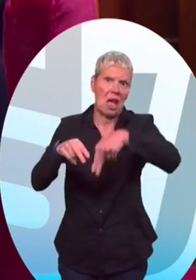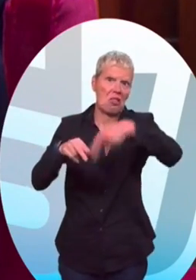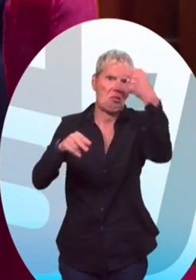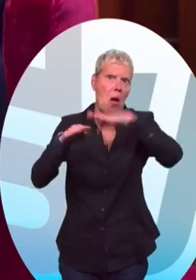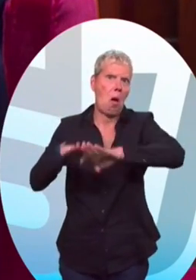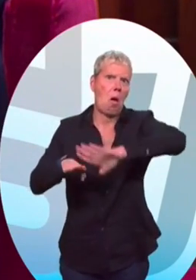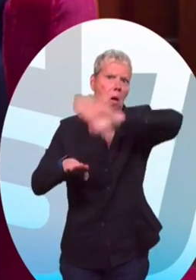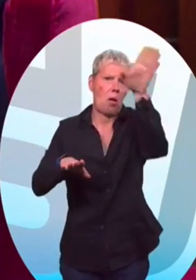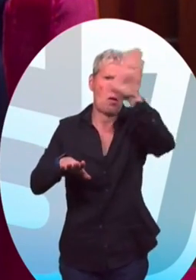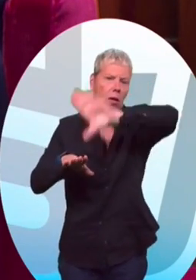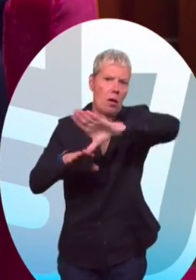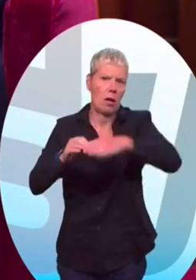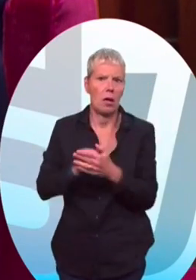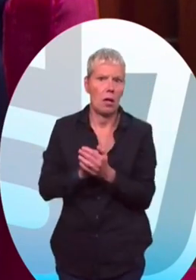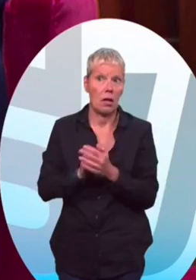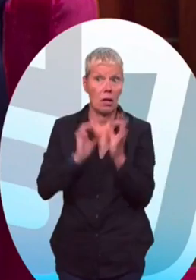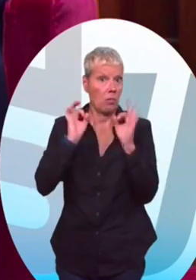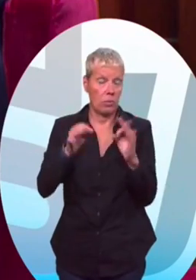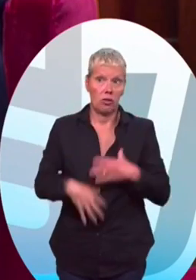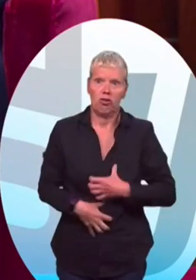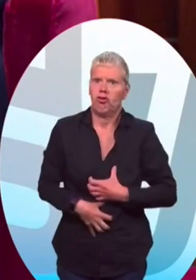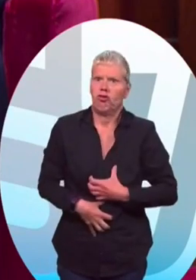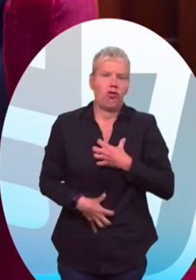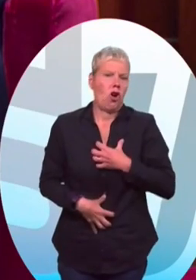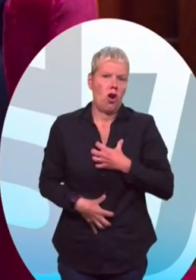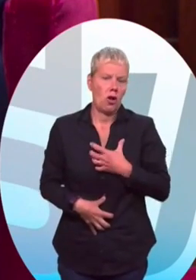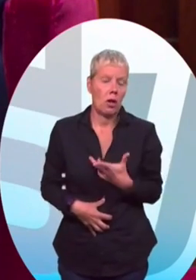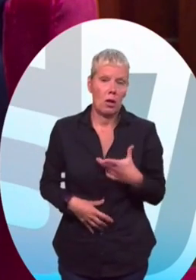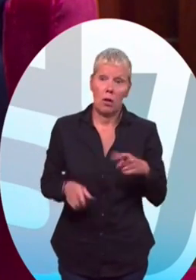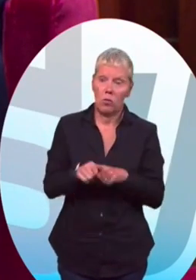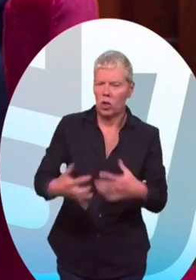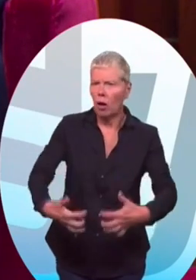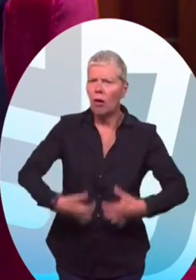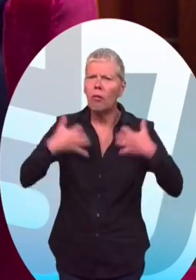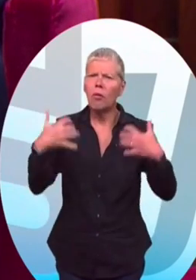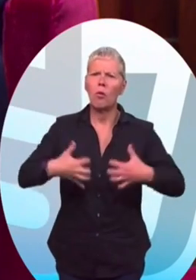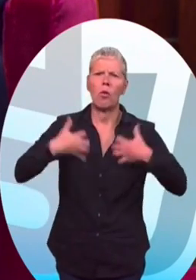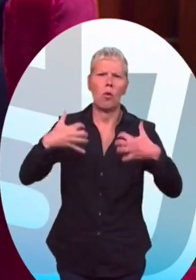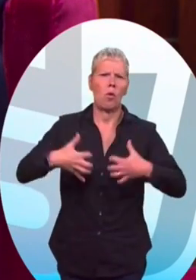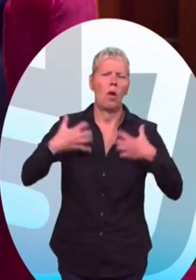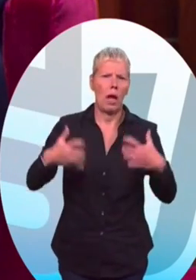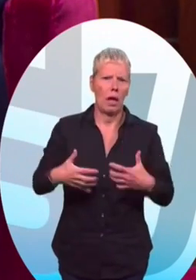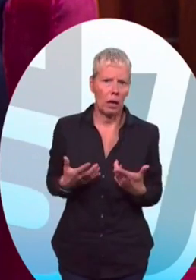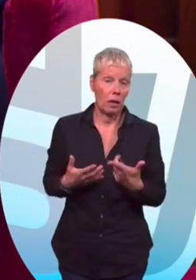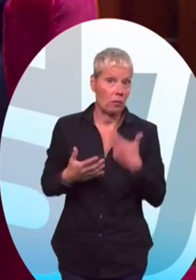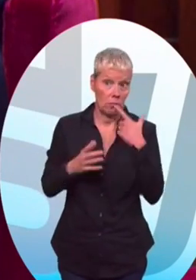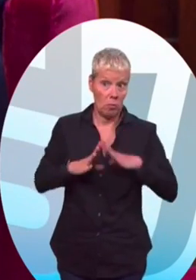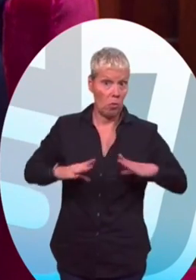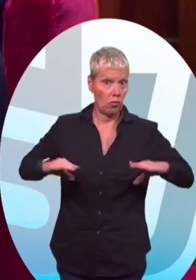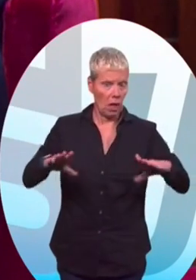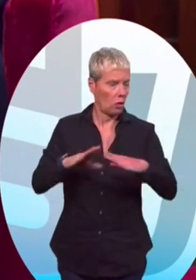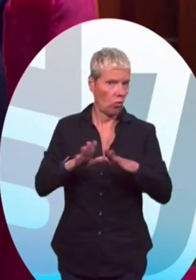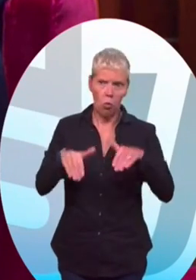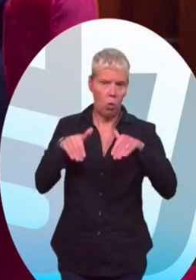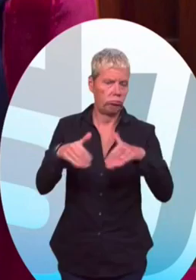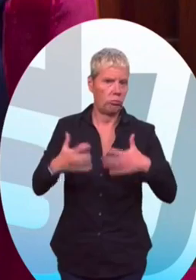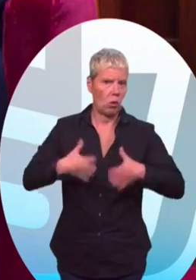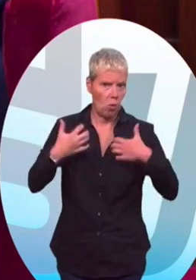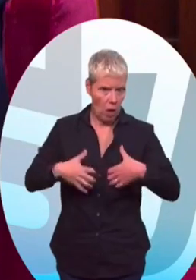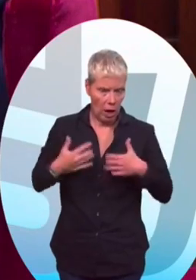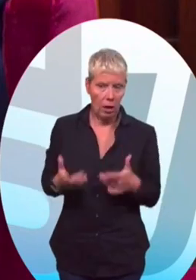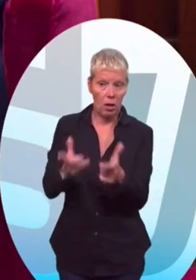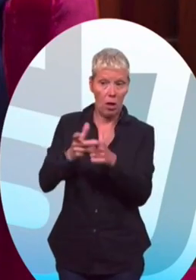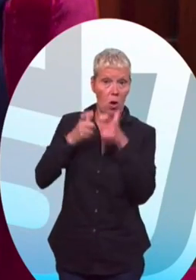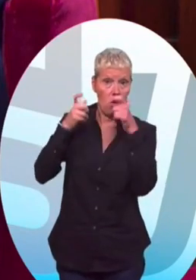Rouen-Lubrizol, c'est un état de choc, mais aussi de colère, toujours intact dans la population. Rouen-Lubrizol,